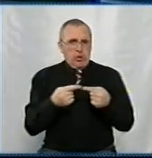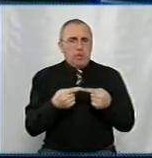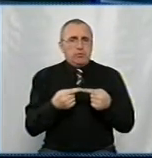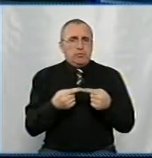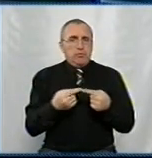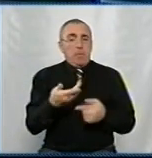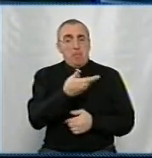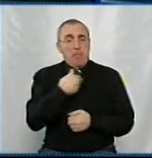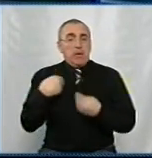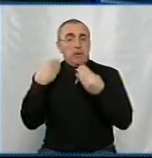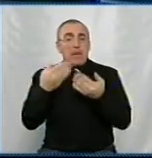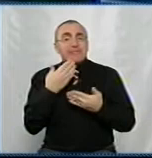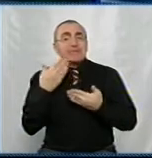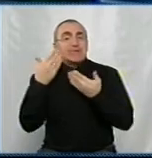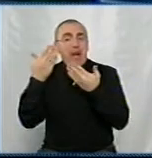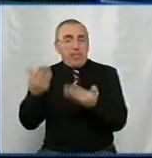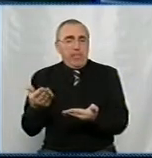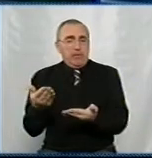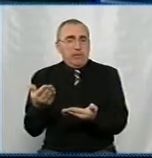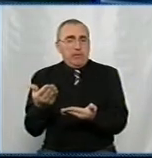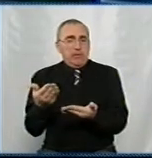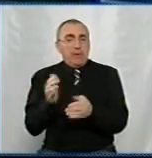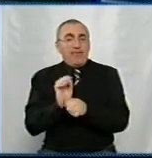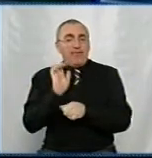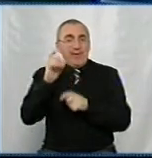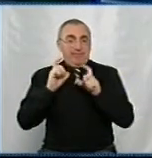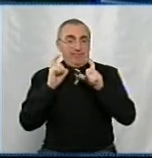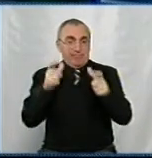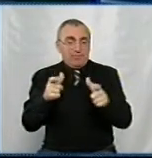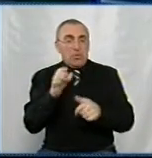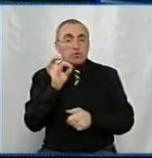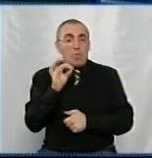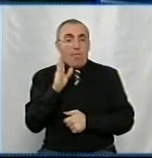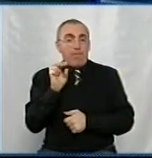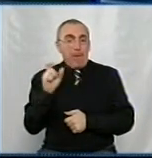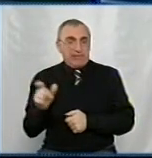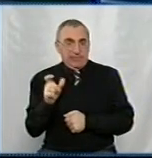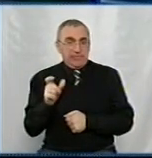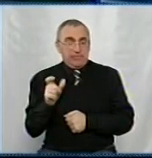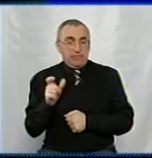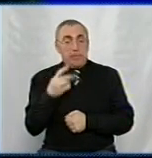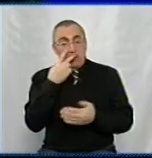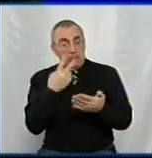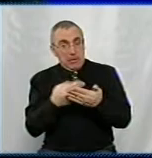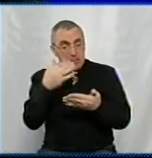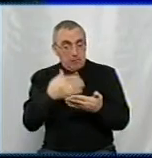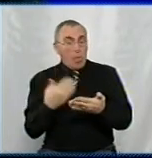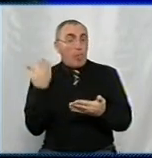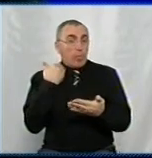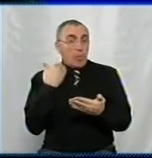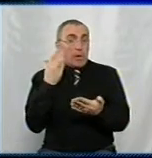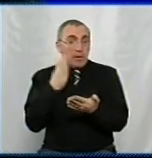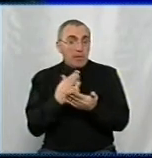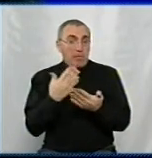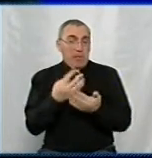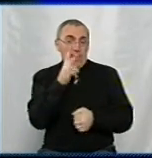ми даємо запити, відсилаємо листи на соубези, і ми дивимося, боржники, якщо є